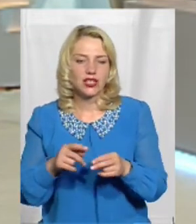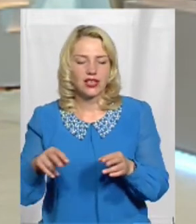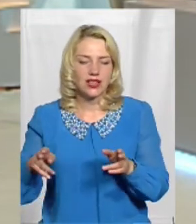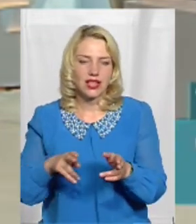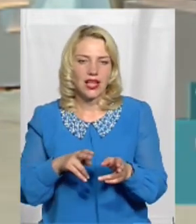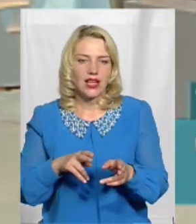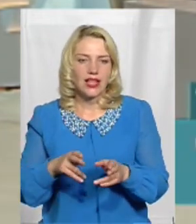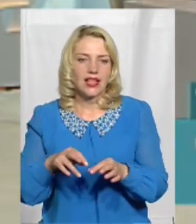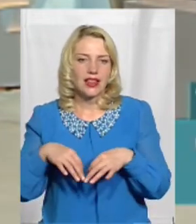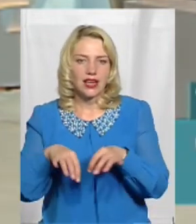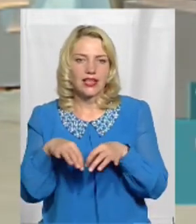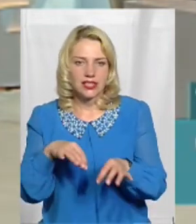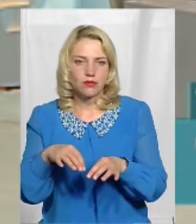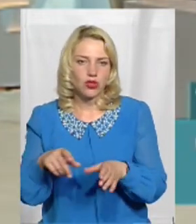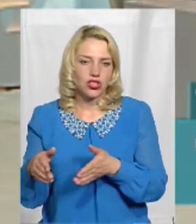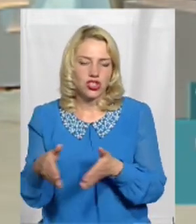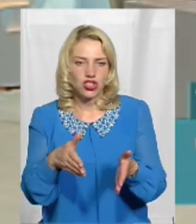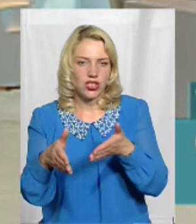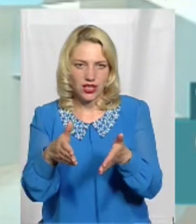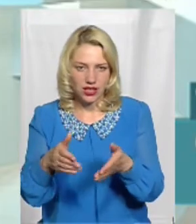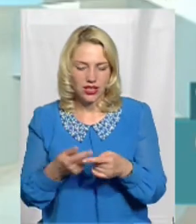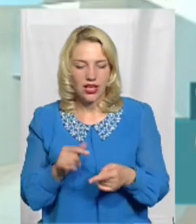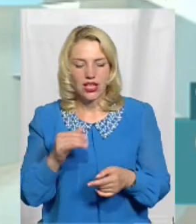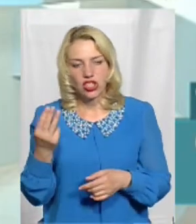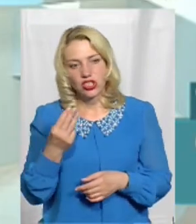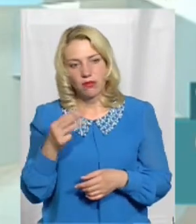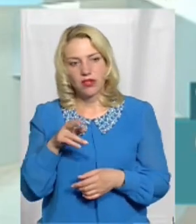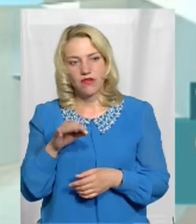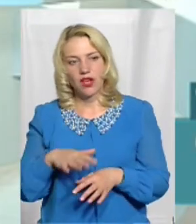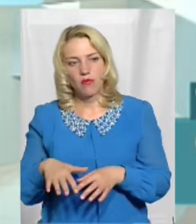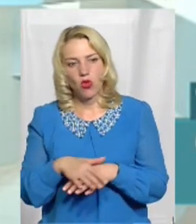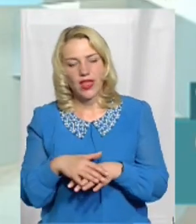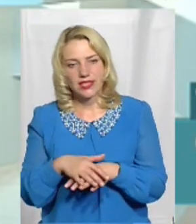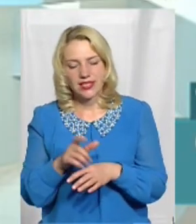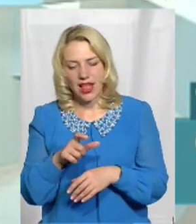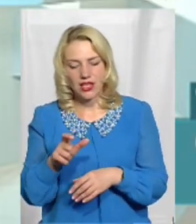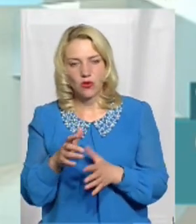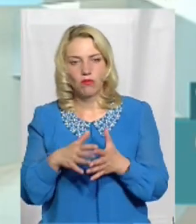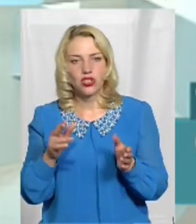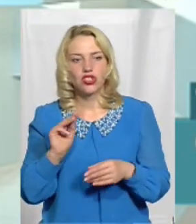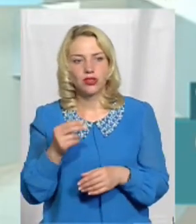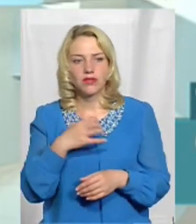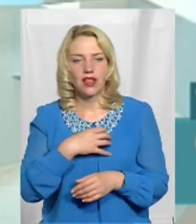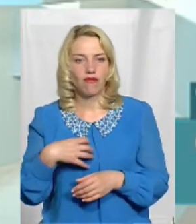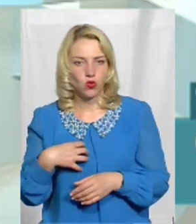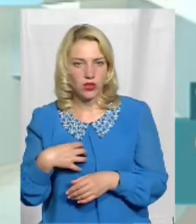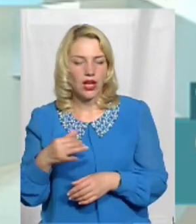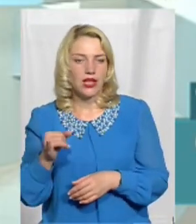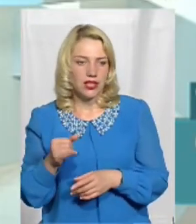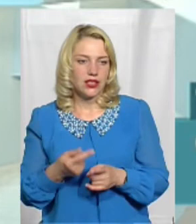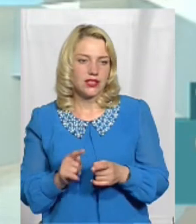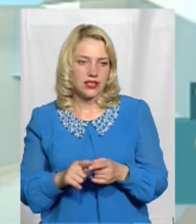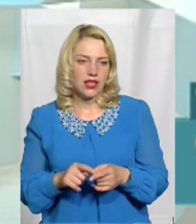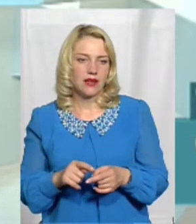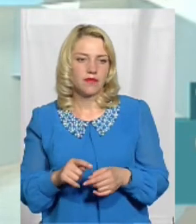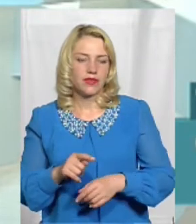проходять Шепетівка також по населенню більше, Славути Ну і, як я вже говорила, це центр